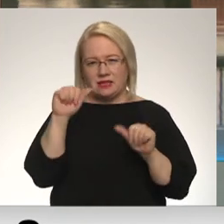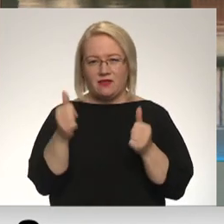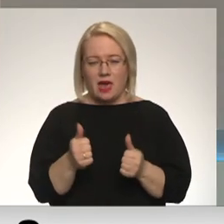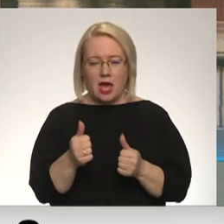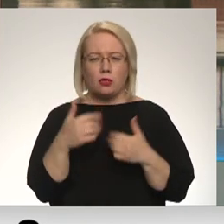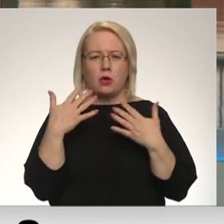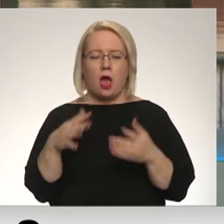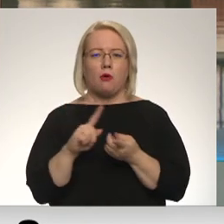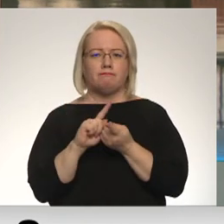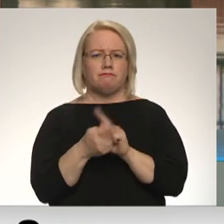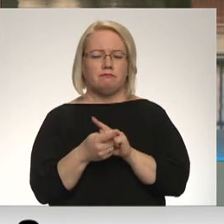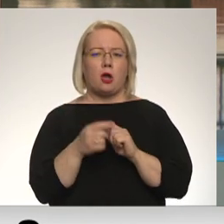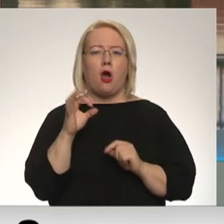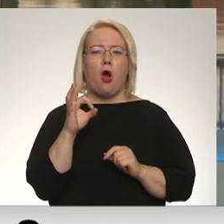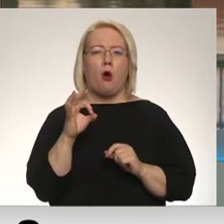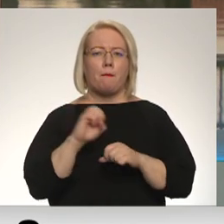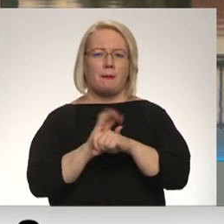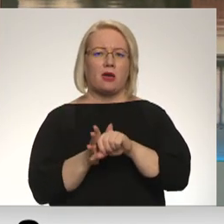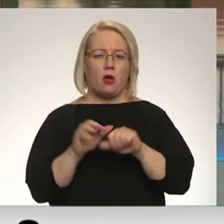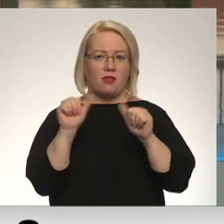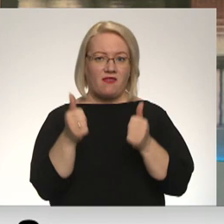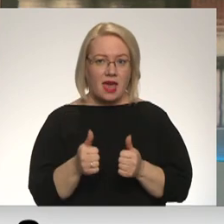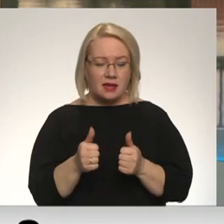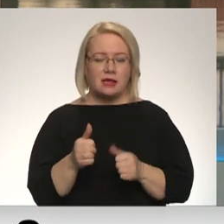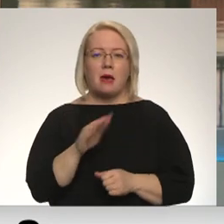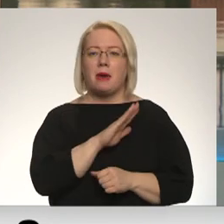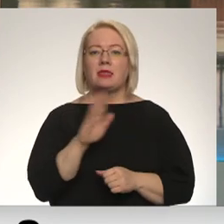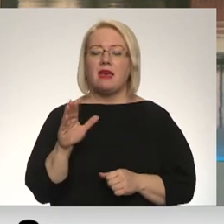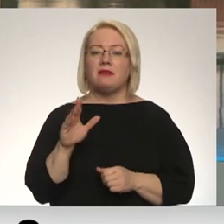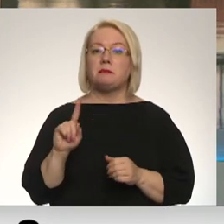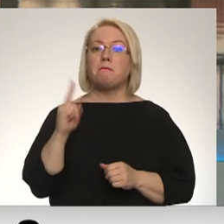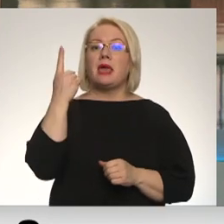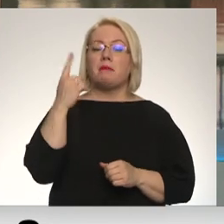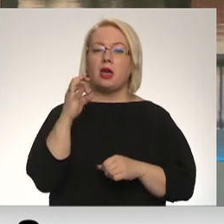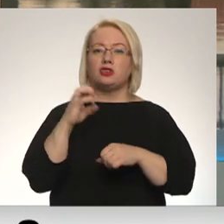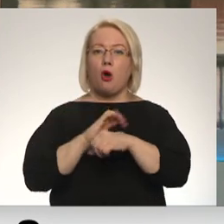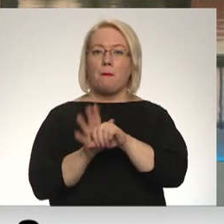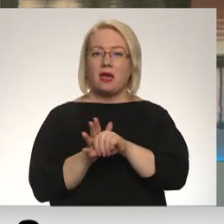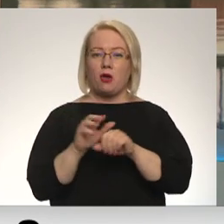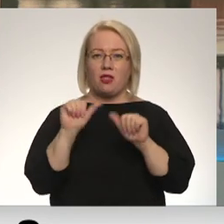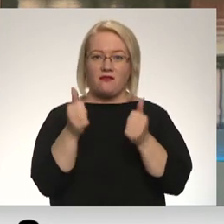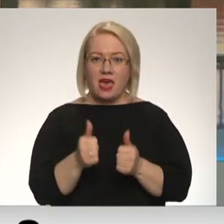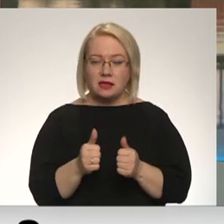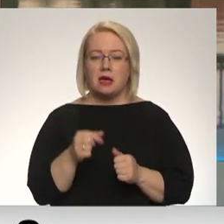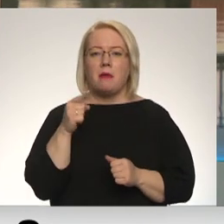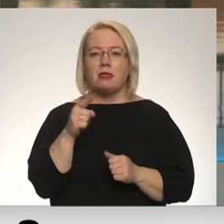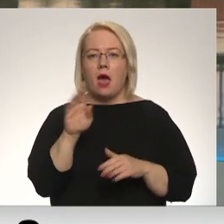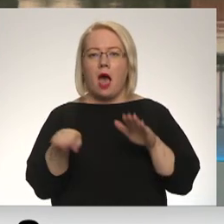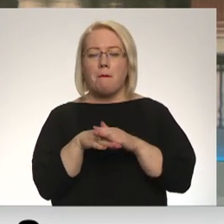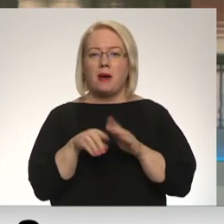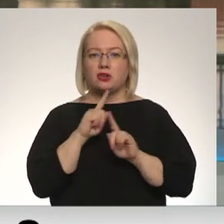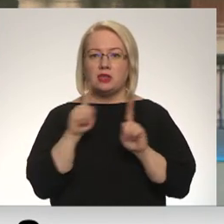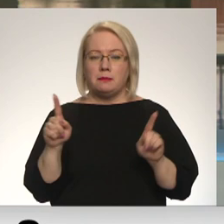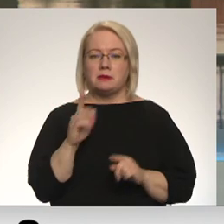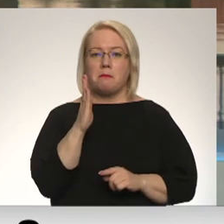pilnībā ir nomainījis omikronu variants. Turklāt nevis pats pirmais omikronu paveids, bet gan tā apakštips –